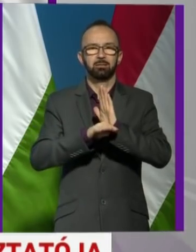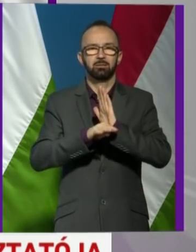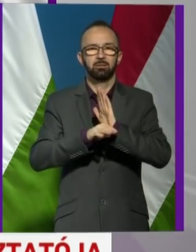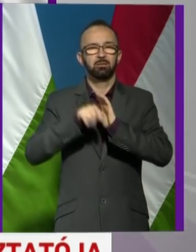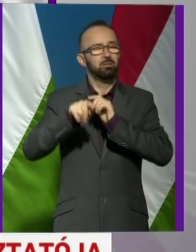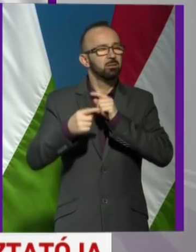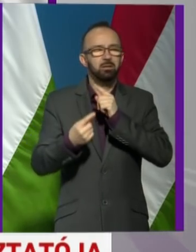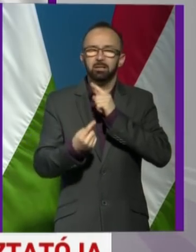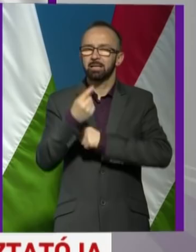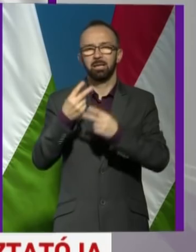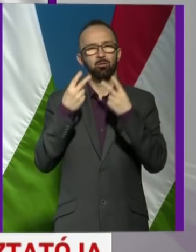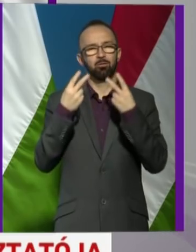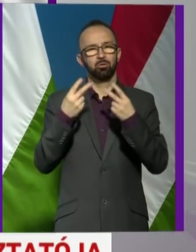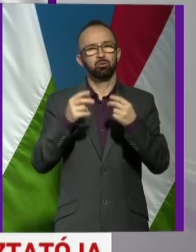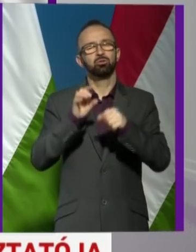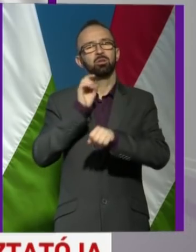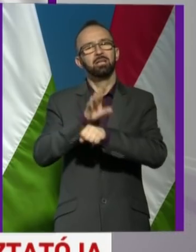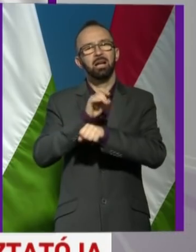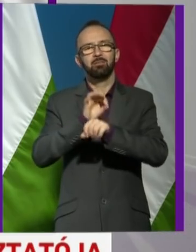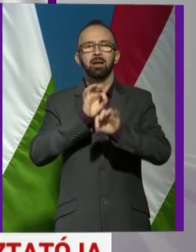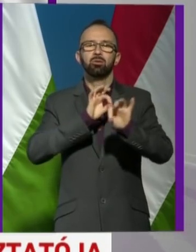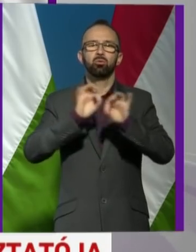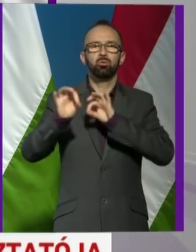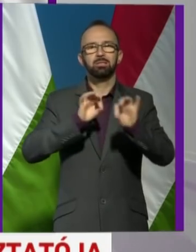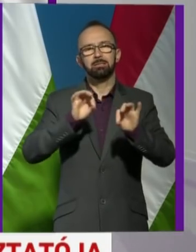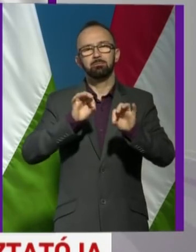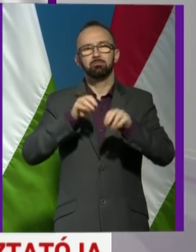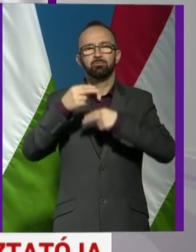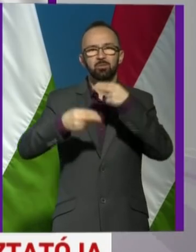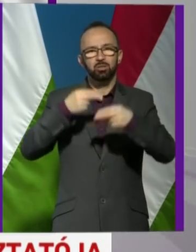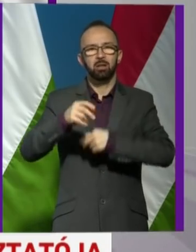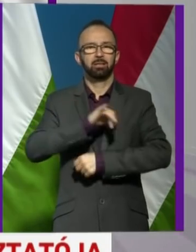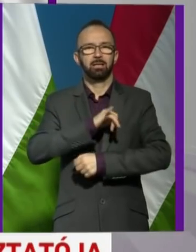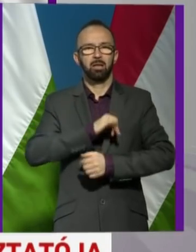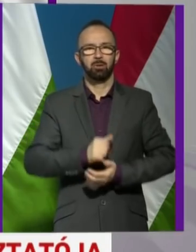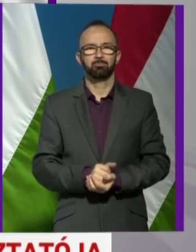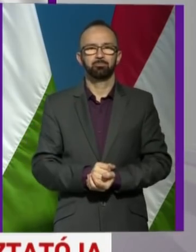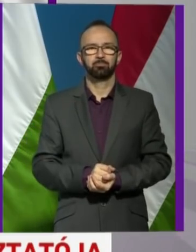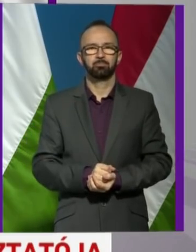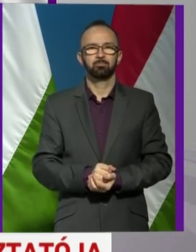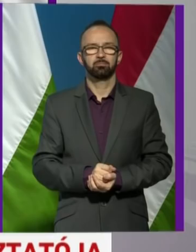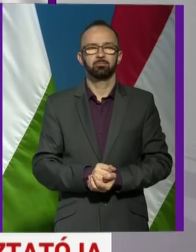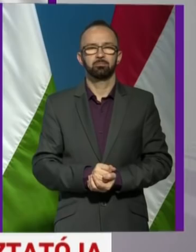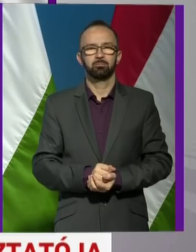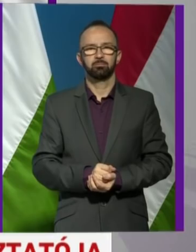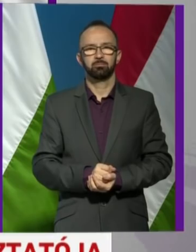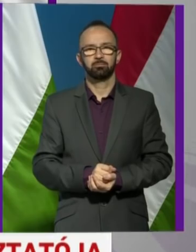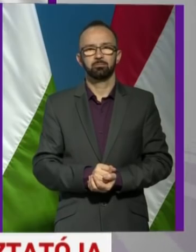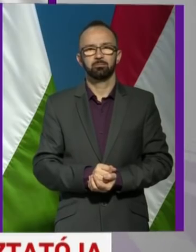mert ez rendkívül fontos a járványügyi lefojtatás érdekében. A